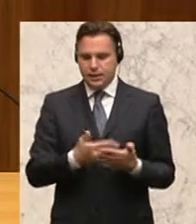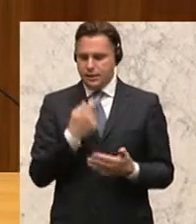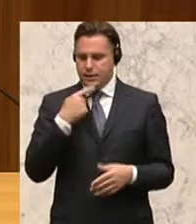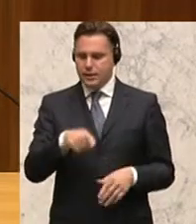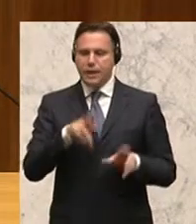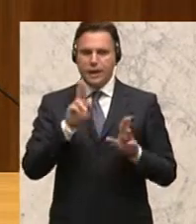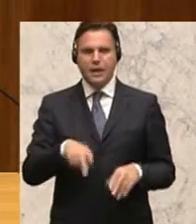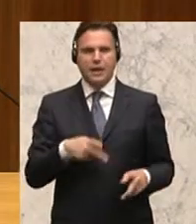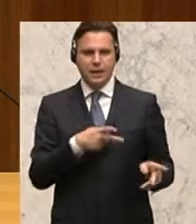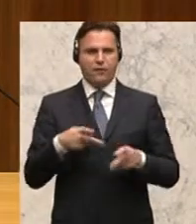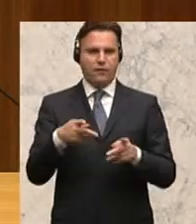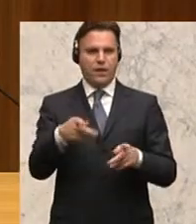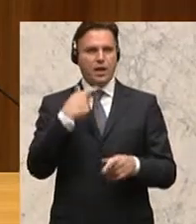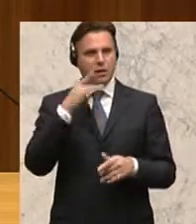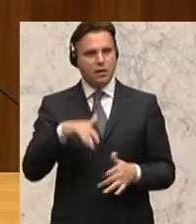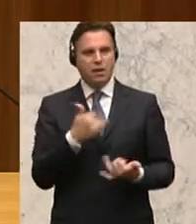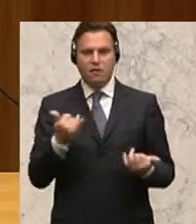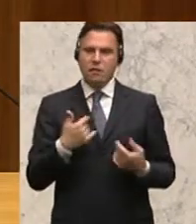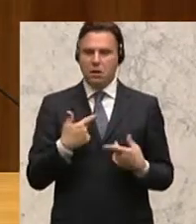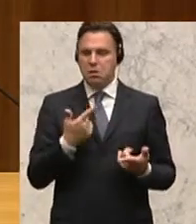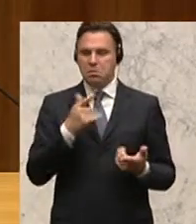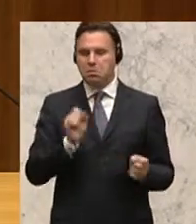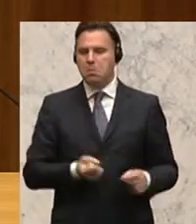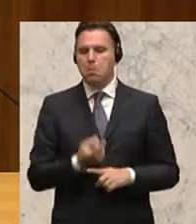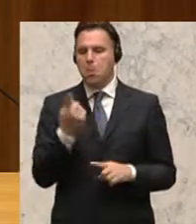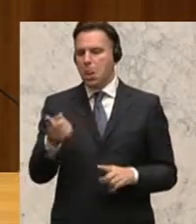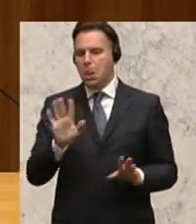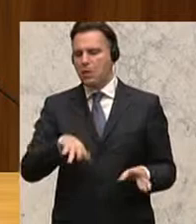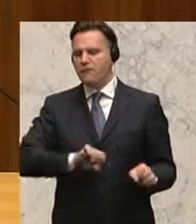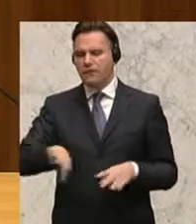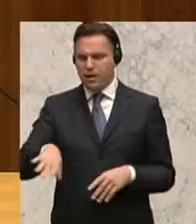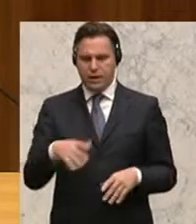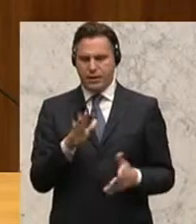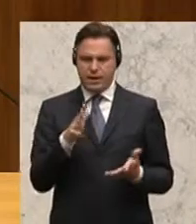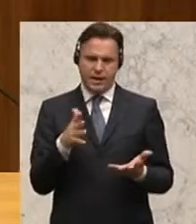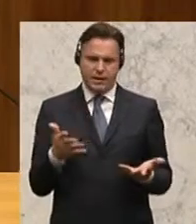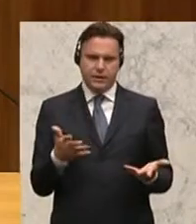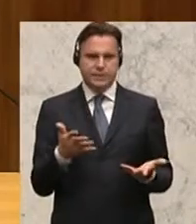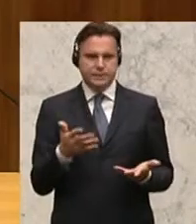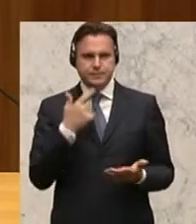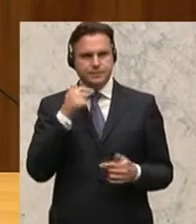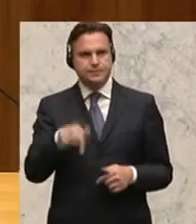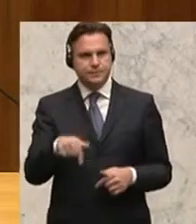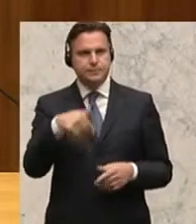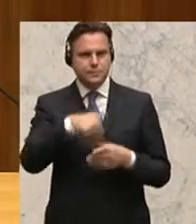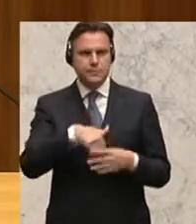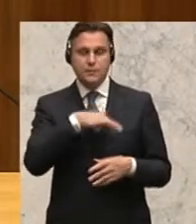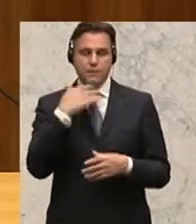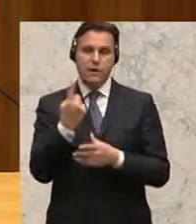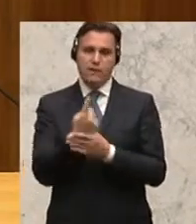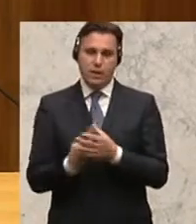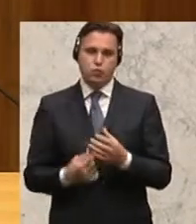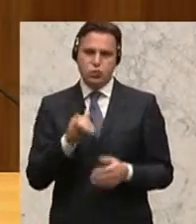einfach die Nerven zu verlieren und alles über Bord zu werfen, obwohl man zugeben muss, dass es hier wirklich zu Verlusten gekommen ist, die